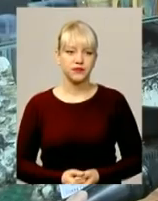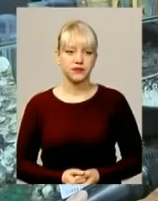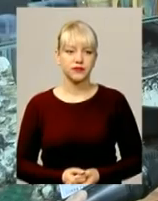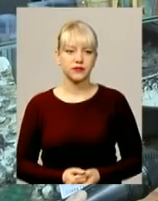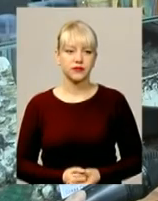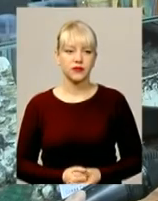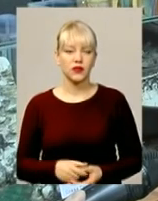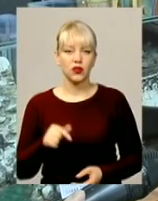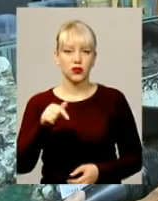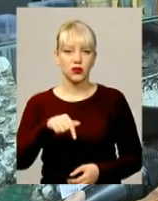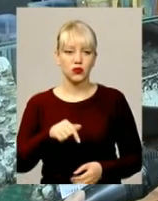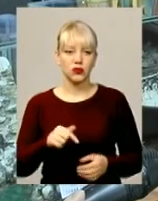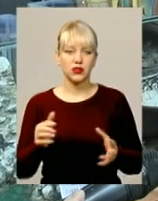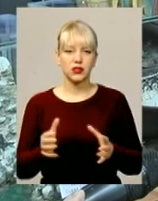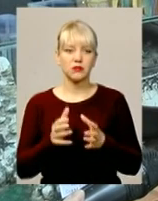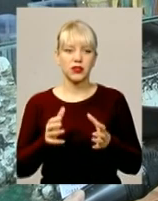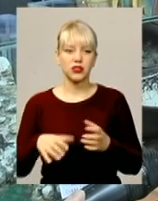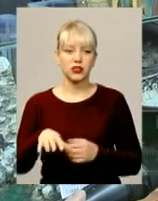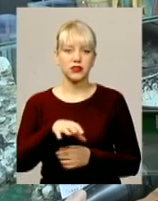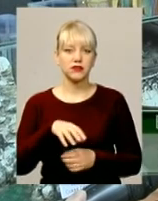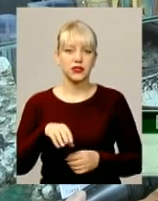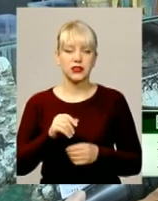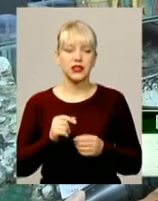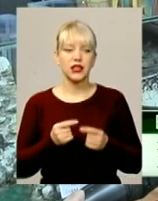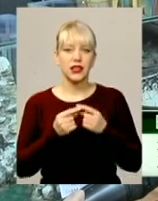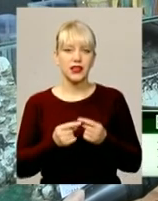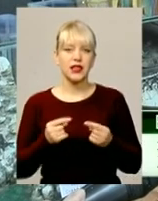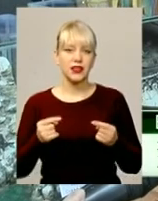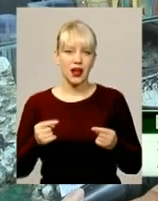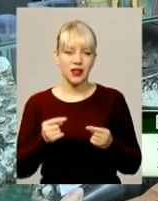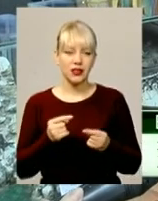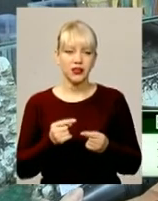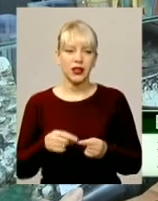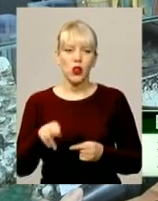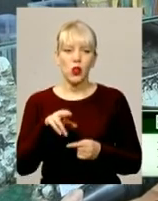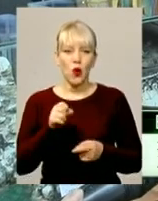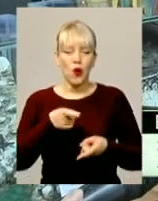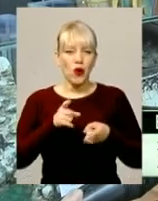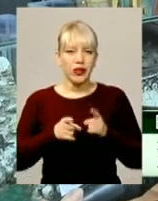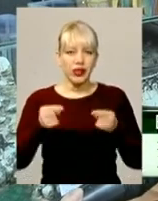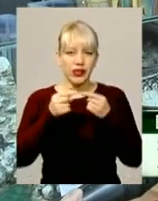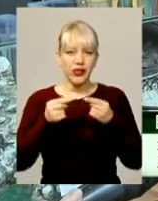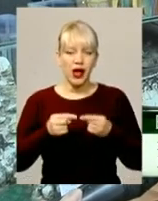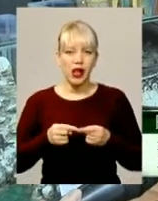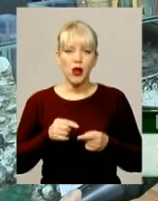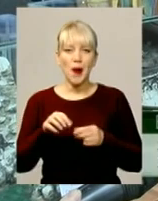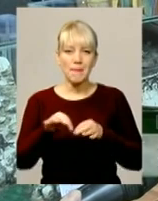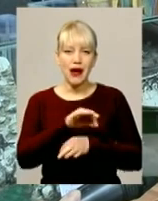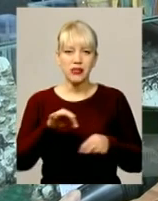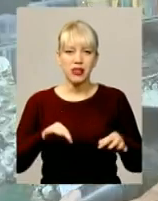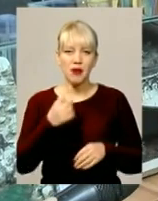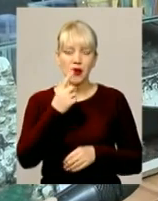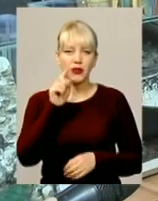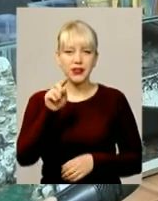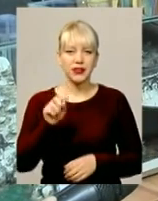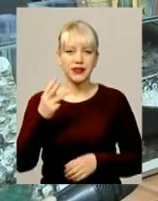Тут збережені всі деталі до оригіналу у масштабі 1 до 35.